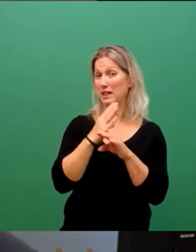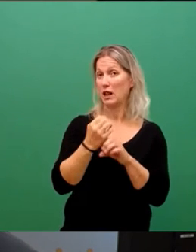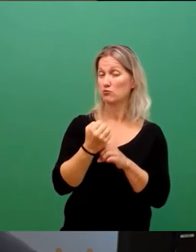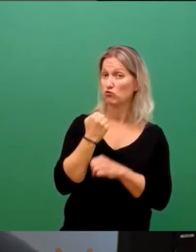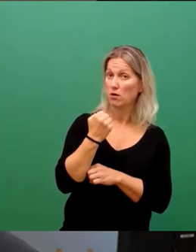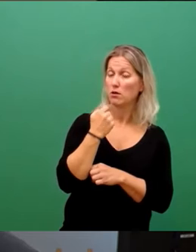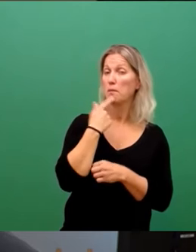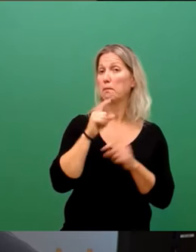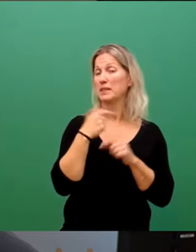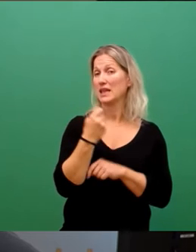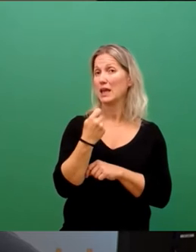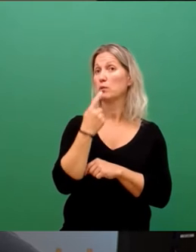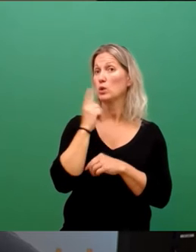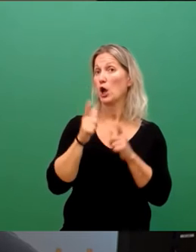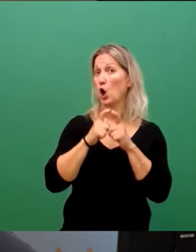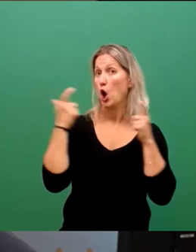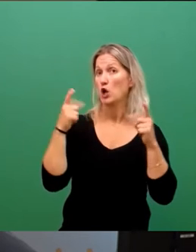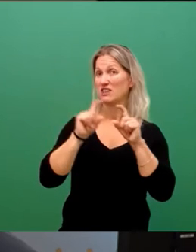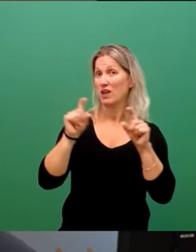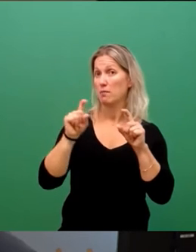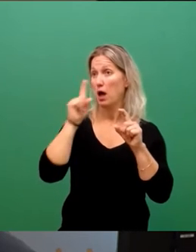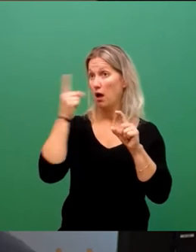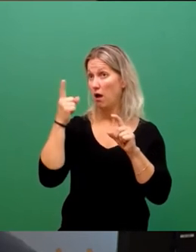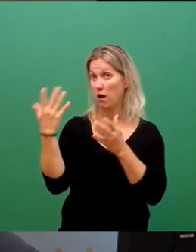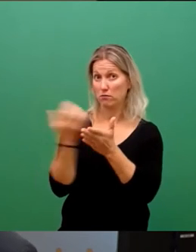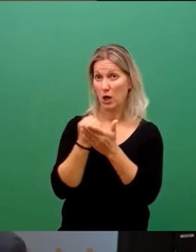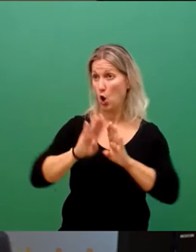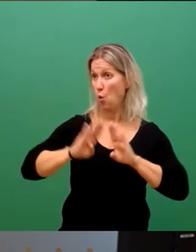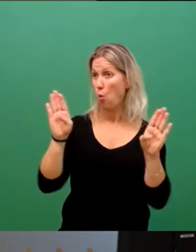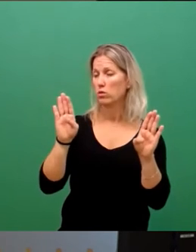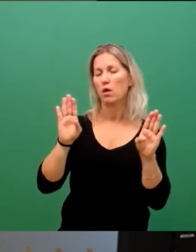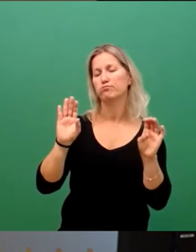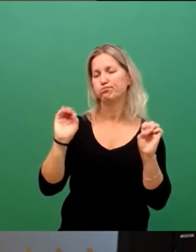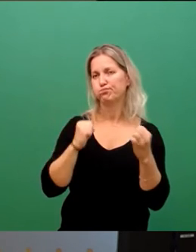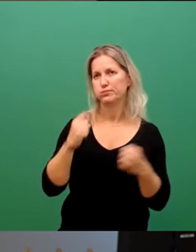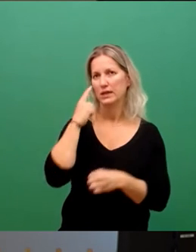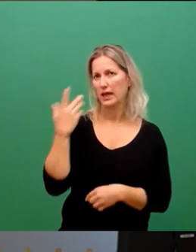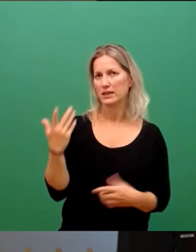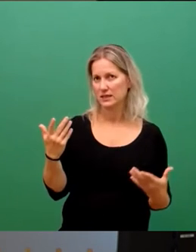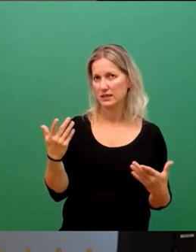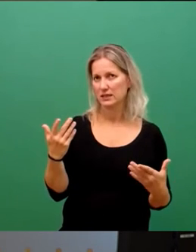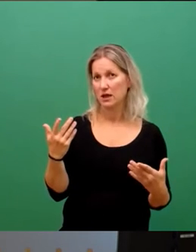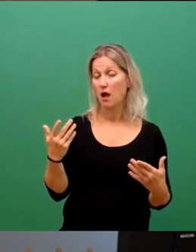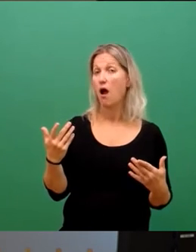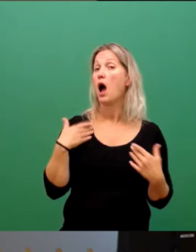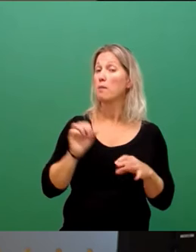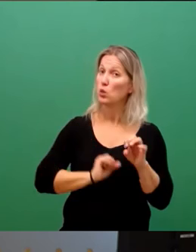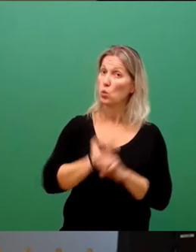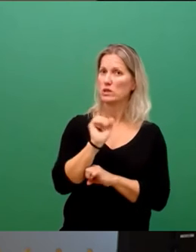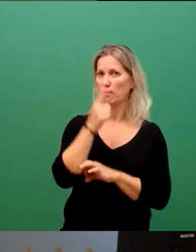Großunternehmen werden solche Ergebnisse undenkbar. Aber natürlich ist bei diesen Zahlen Vorsicht geboten.